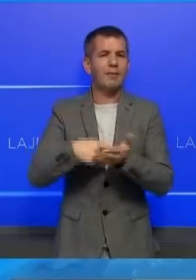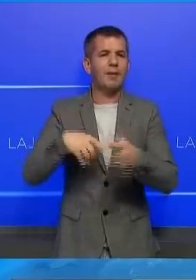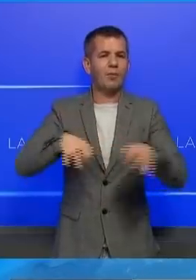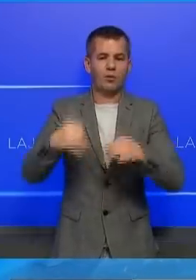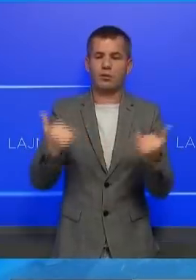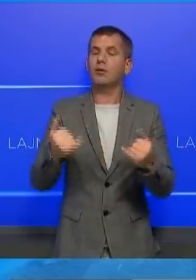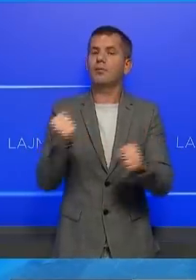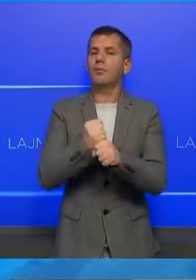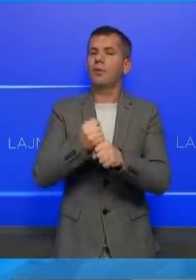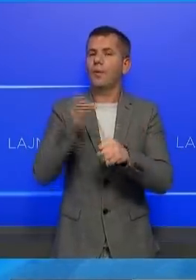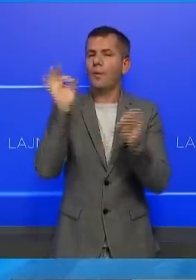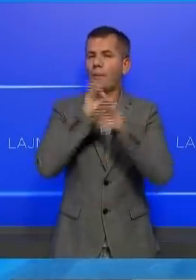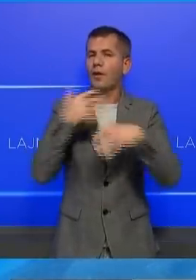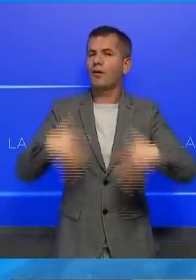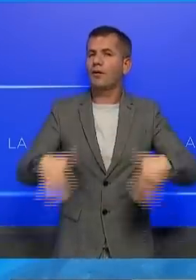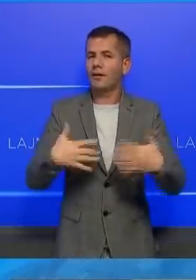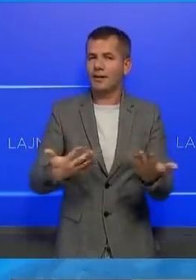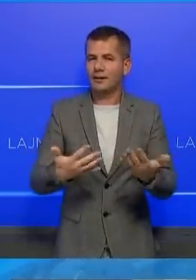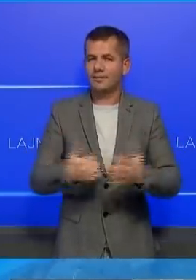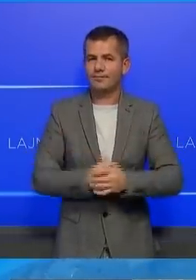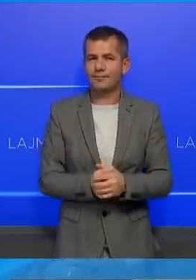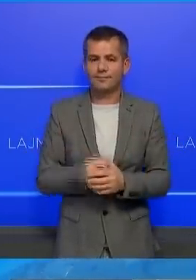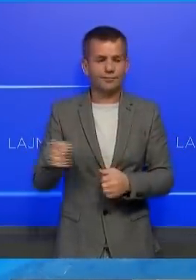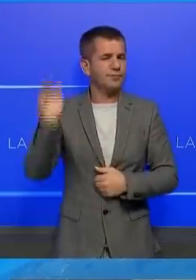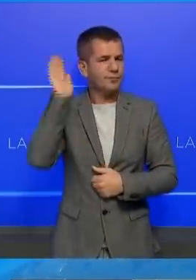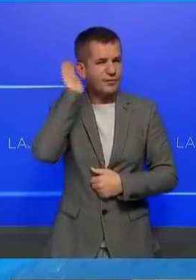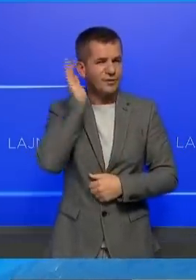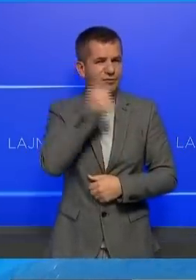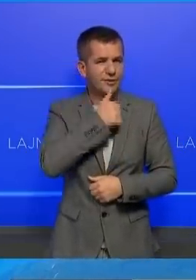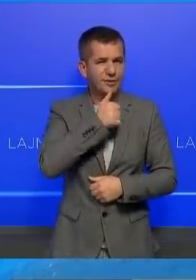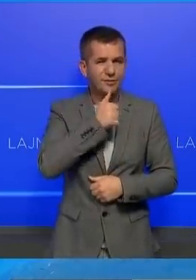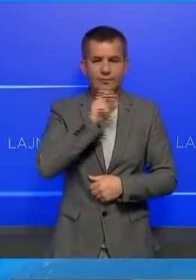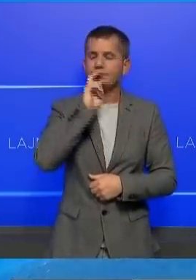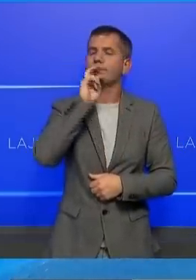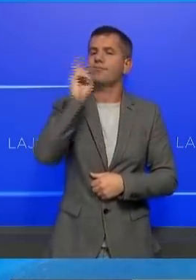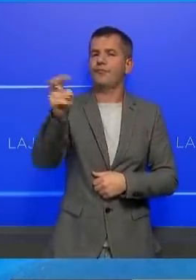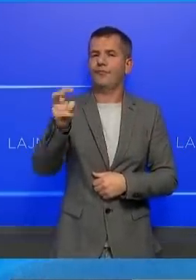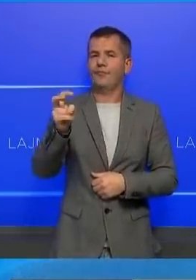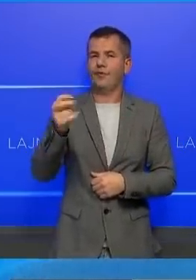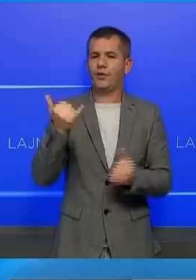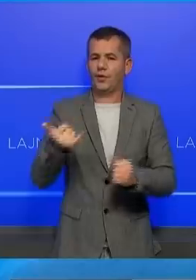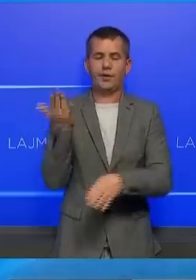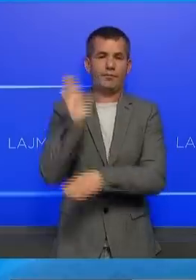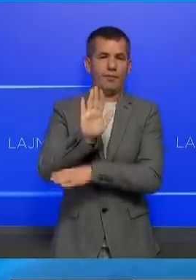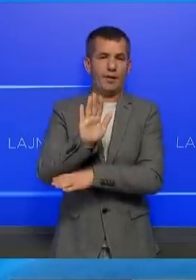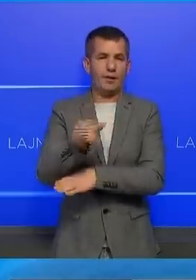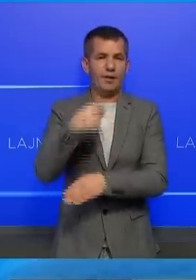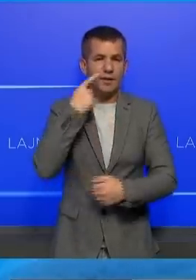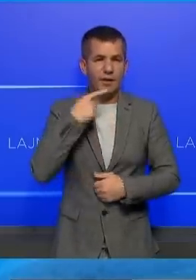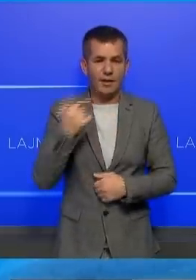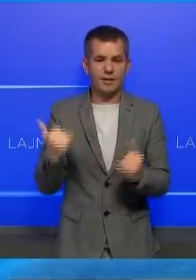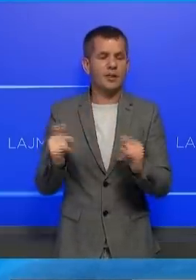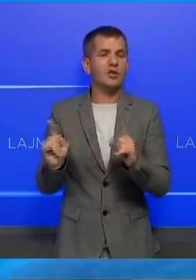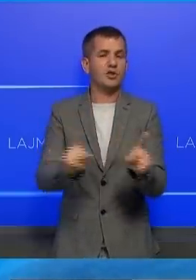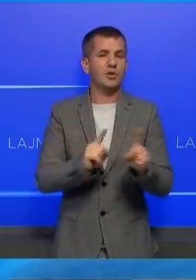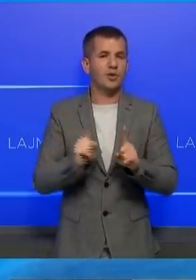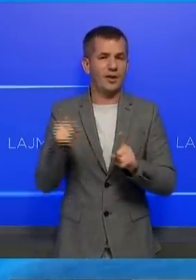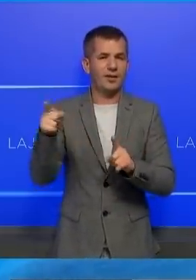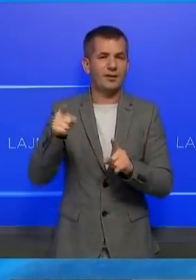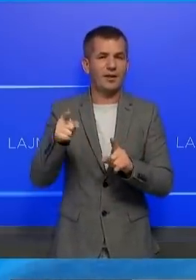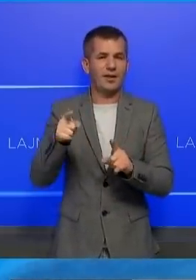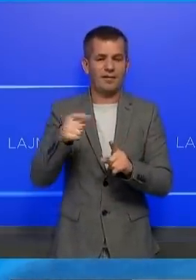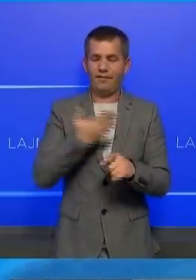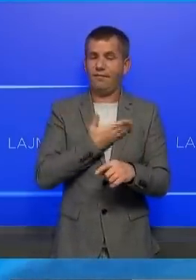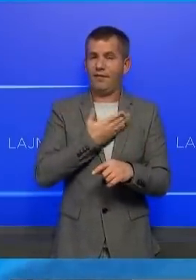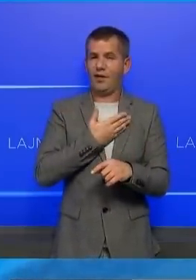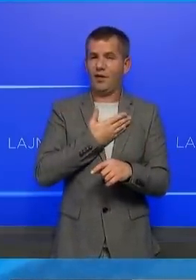papun tashët dyabë. Ministrë i Financave Hekurar Murati është kundër përgjëgjur dhe përgjët të shala, duke thënë se gjend janët të cilën është feronikili